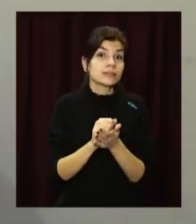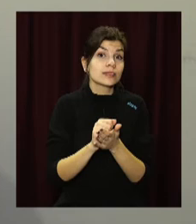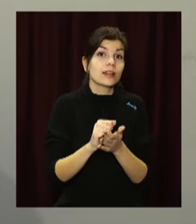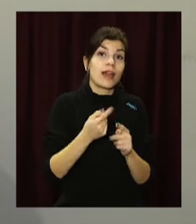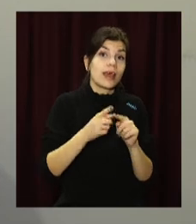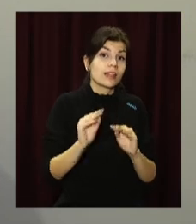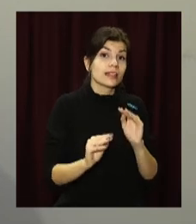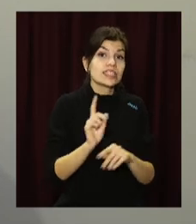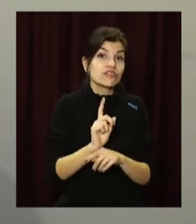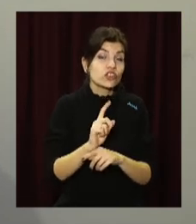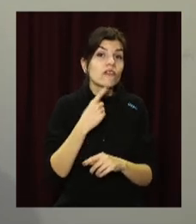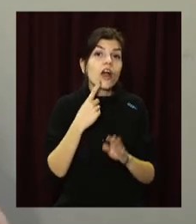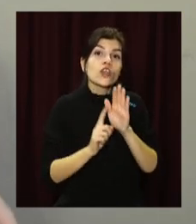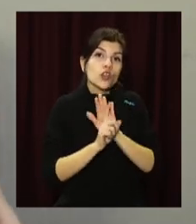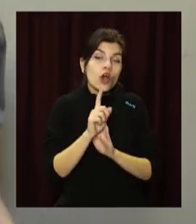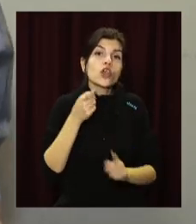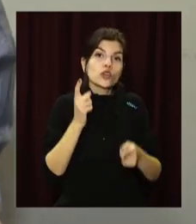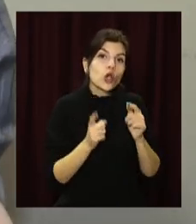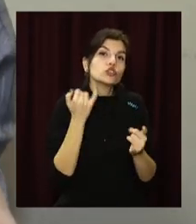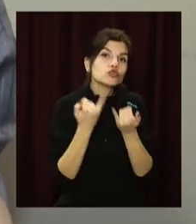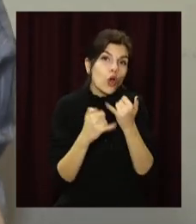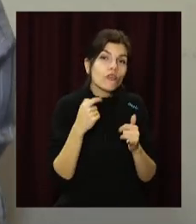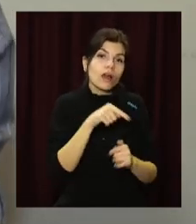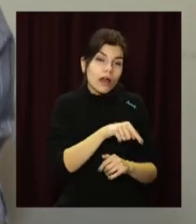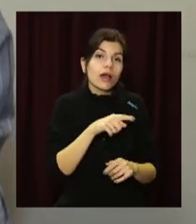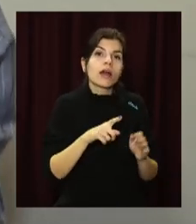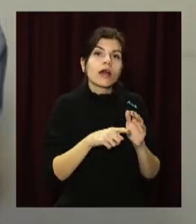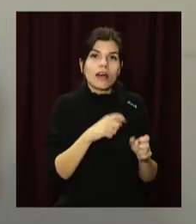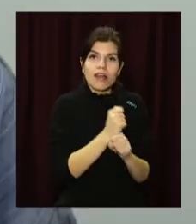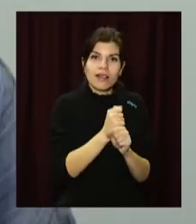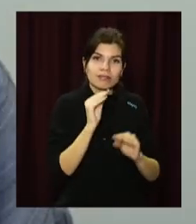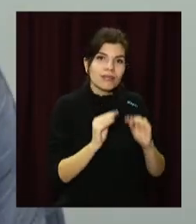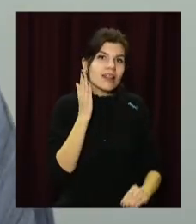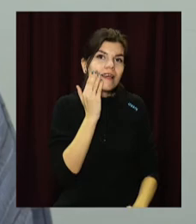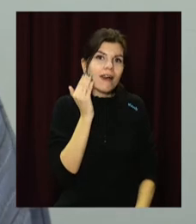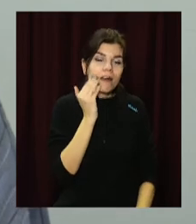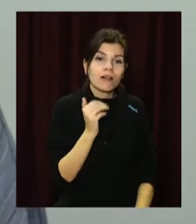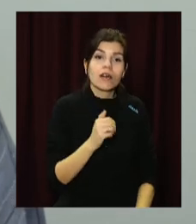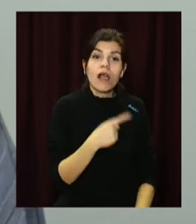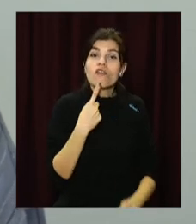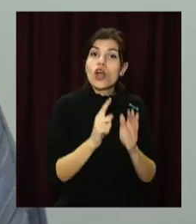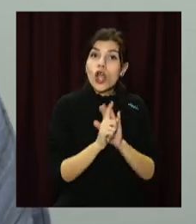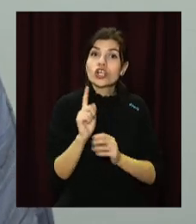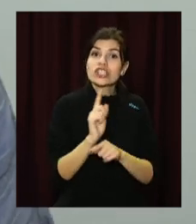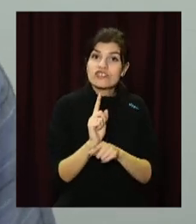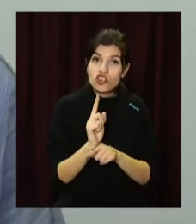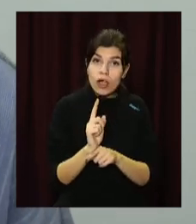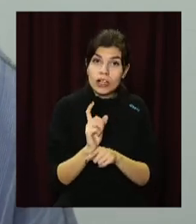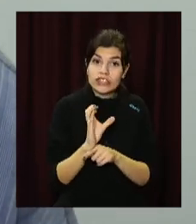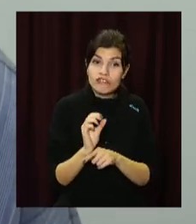рекомендують починати з натуральної, жовтої. Кажуть, з неї працювати простіше. Каждая свічка починається з